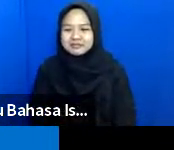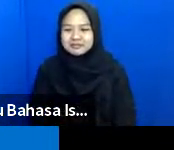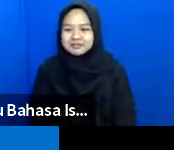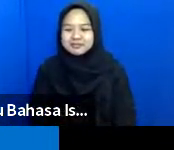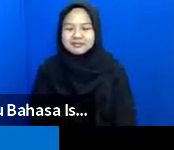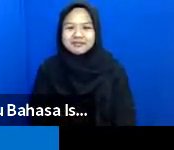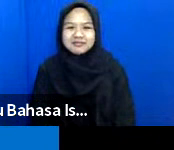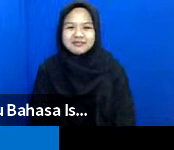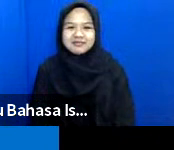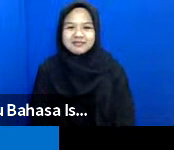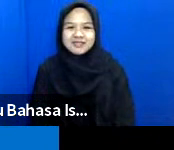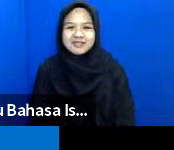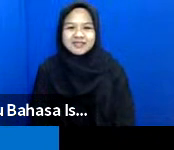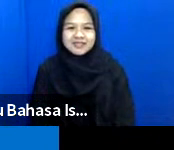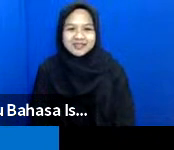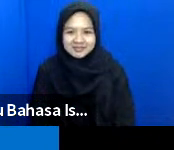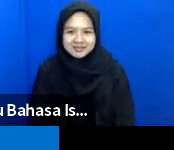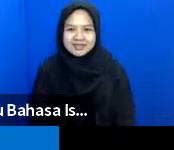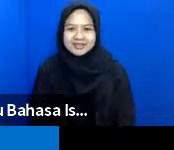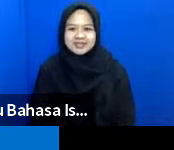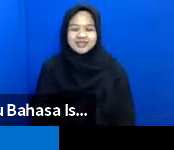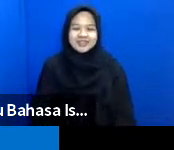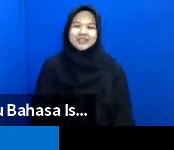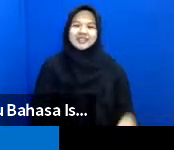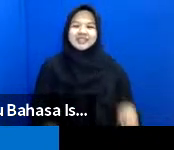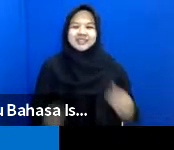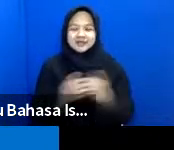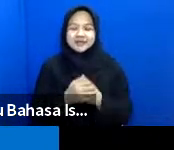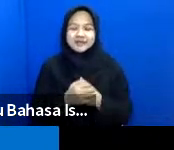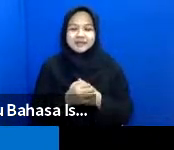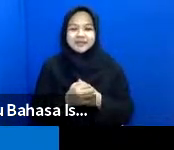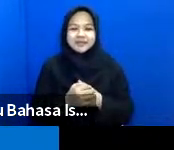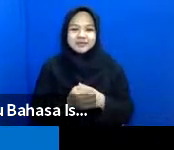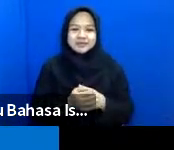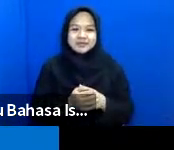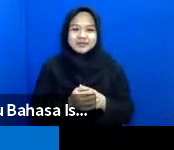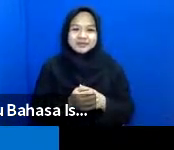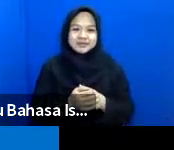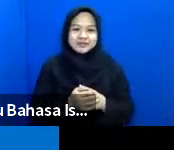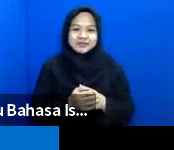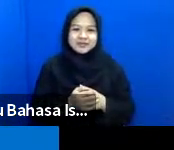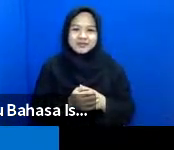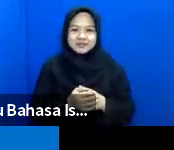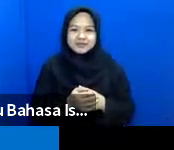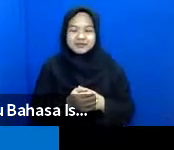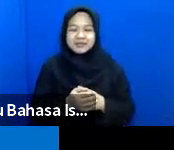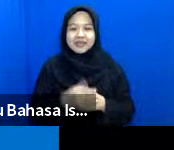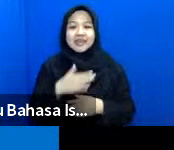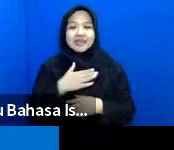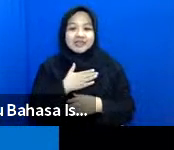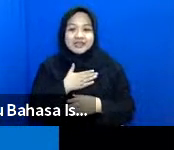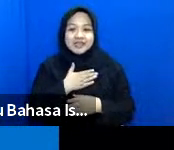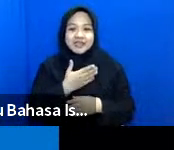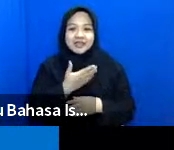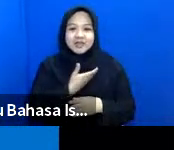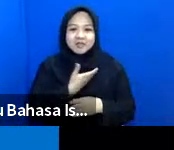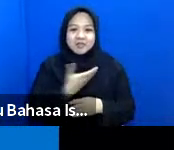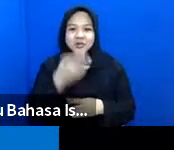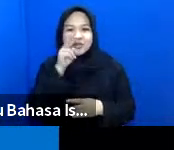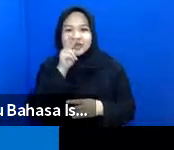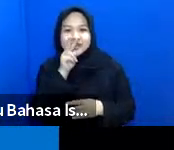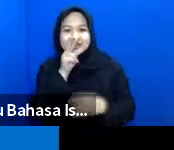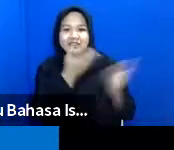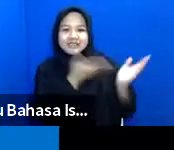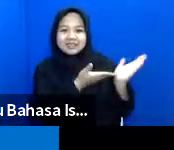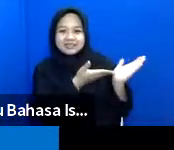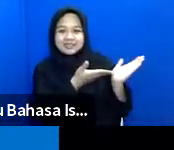sudah ya siap begini jadi saya akan lihatkan